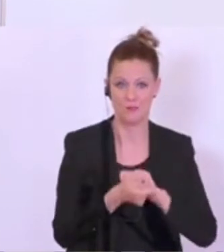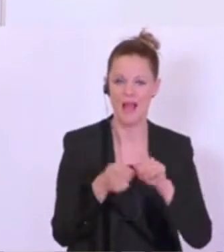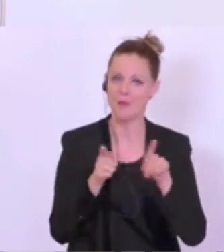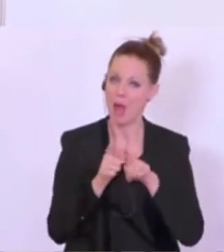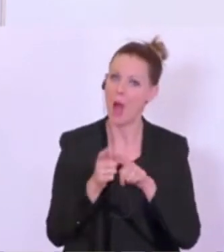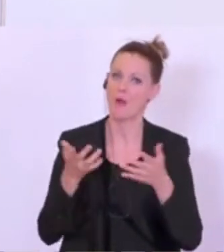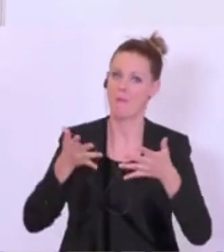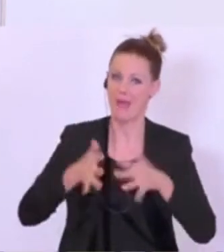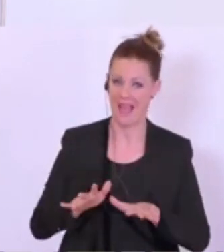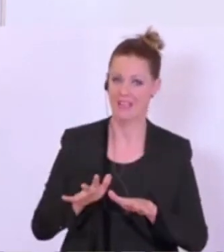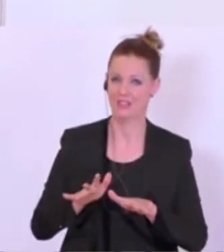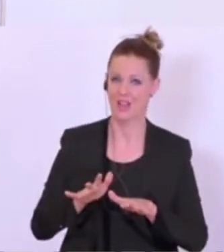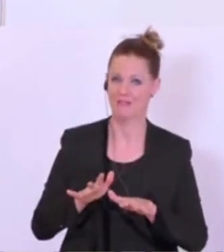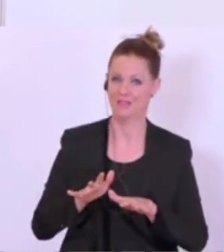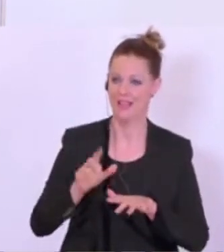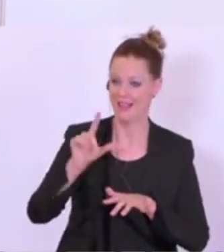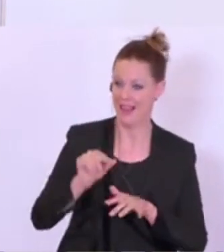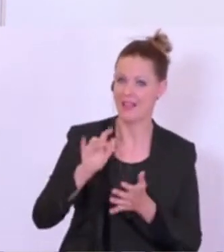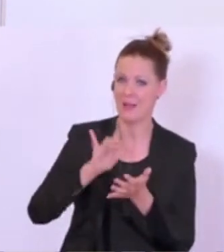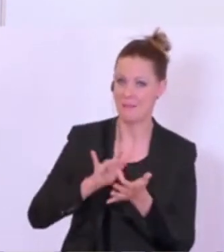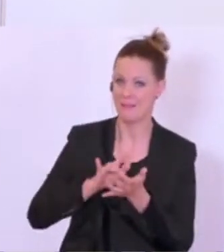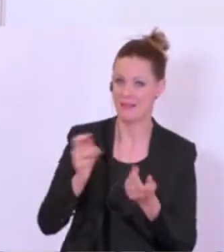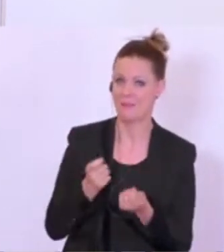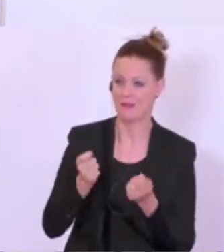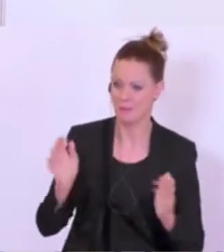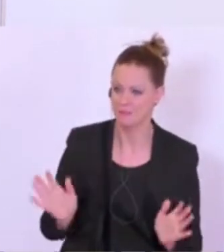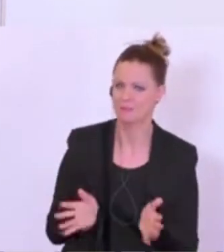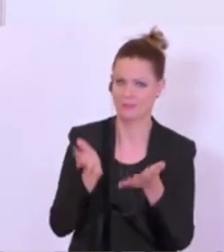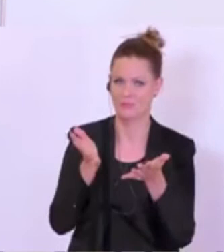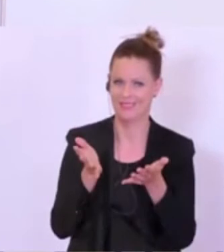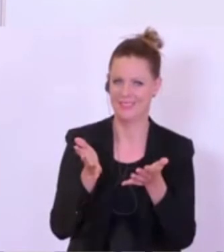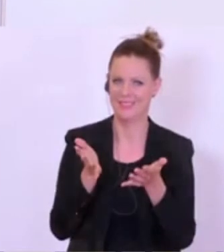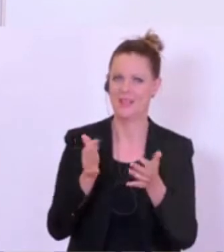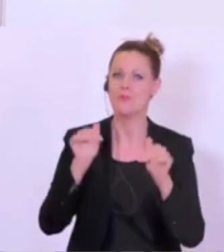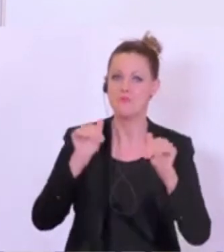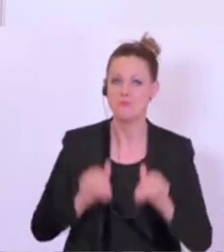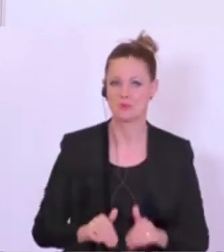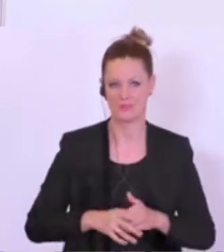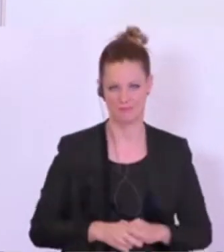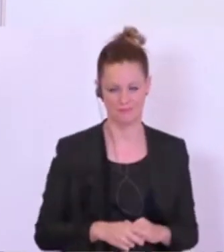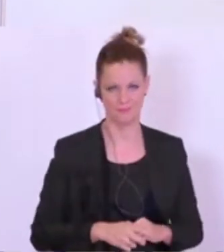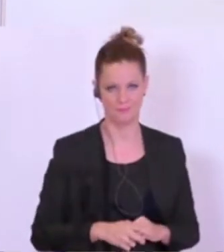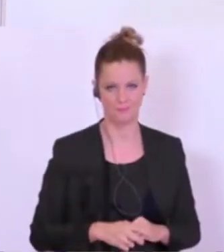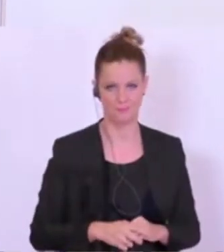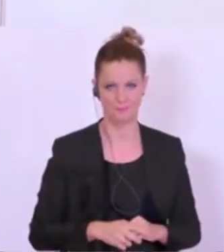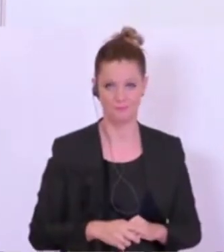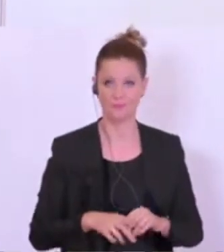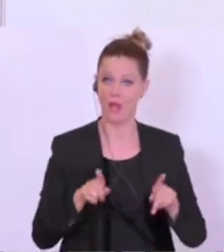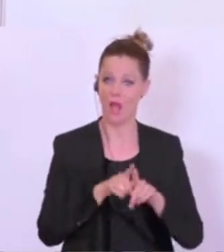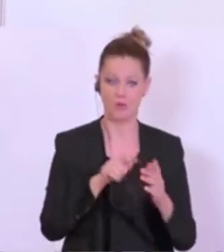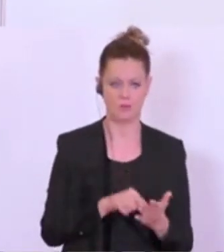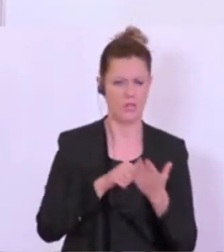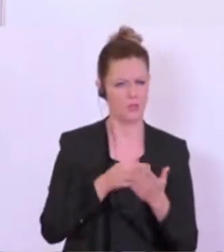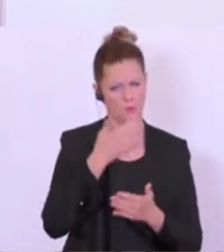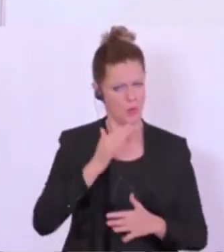Bereitschaft bei den Klein- und Mittelbetrieben sich dem zu stellen erhöhen müssen. Es zeigt sich nämlich, und das ist